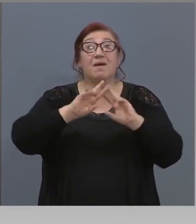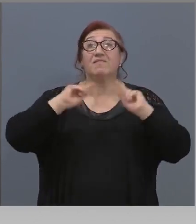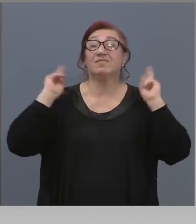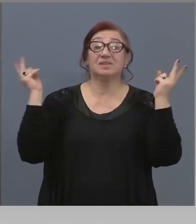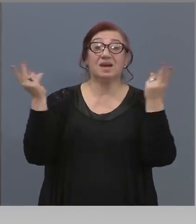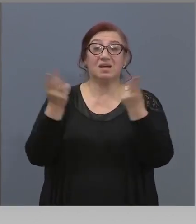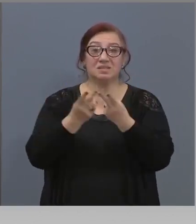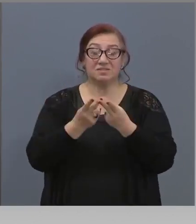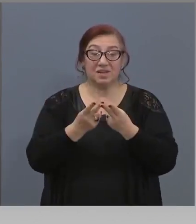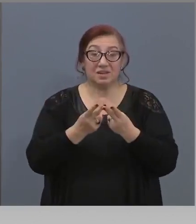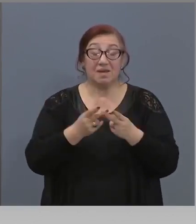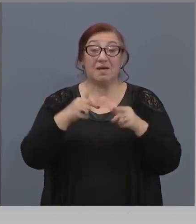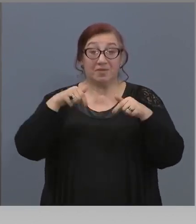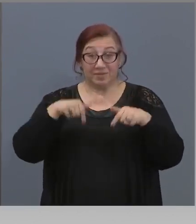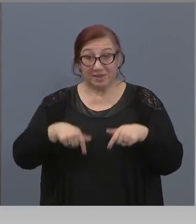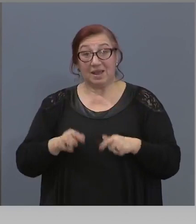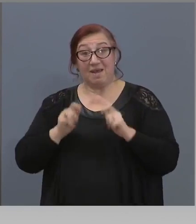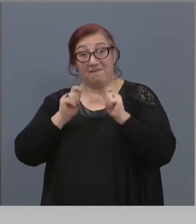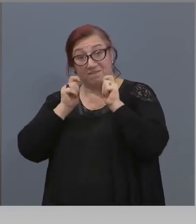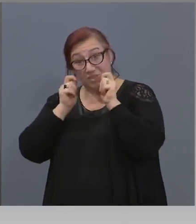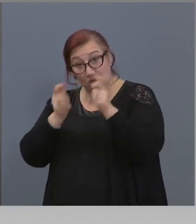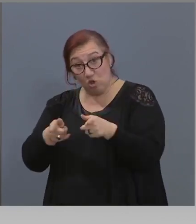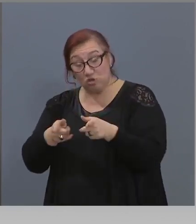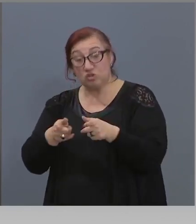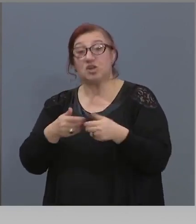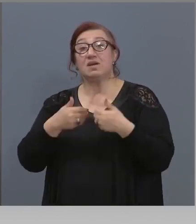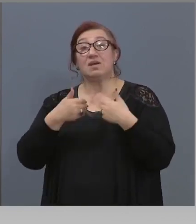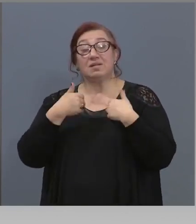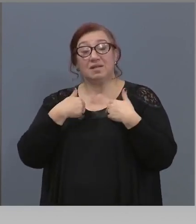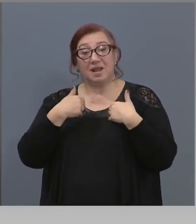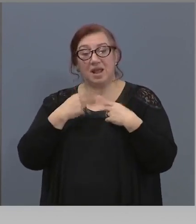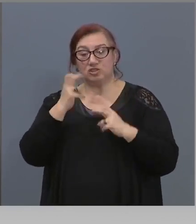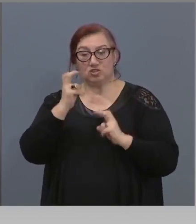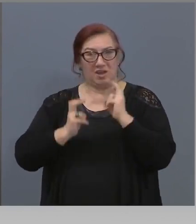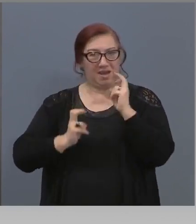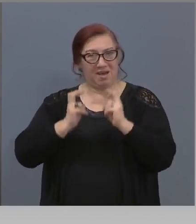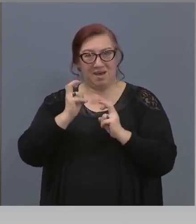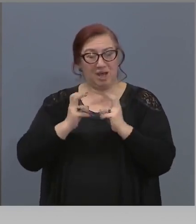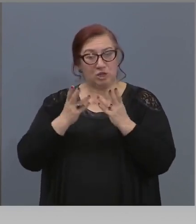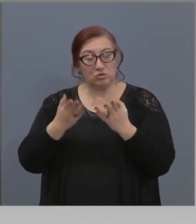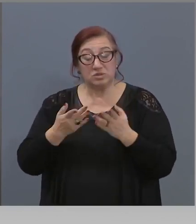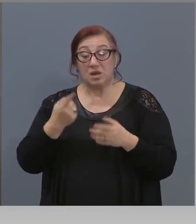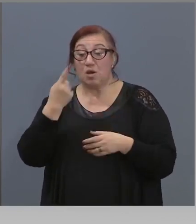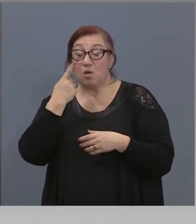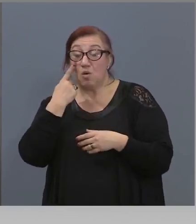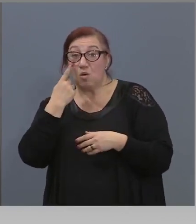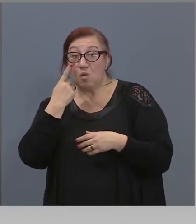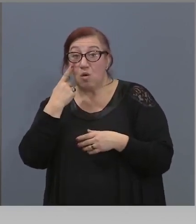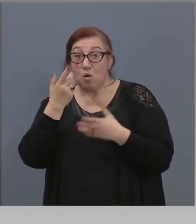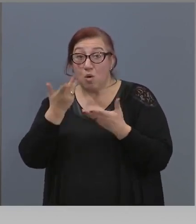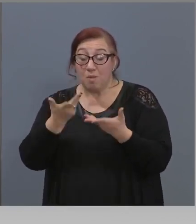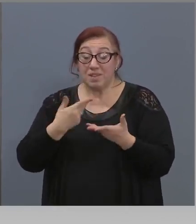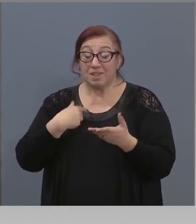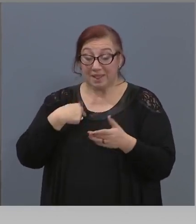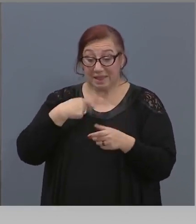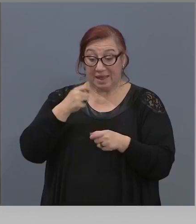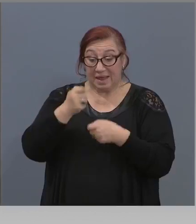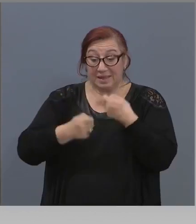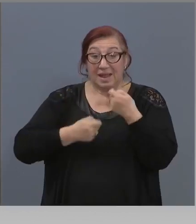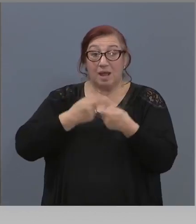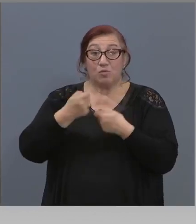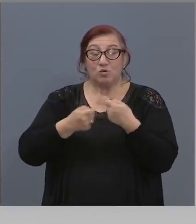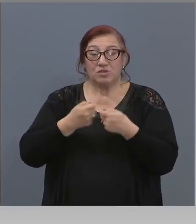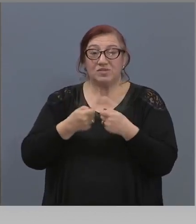физически. Днеска съм възложил на нашите индустрия да се опитаме да произведеме